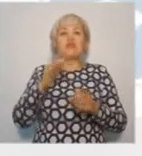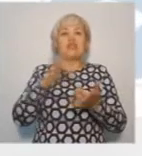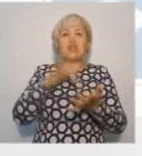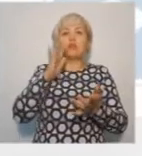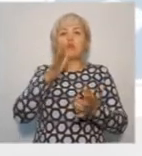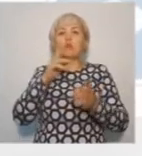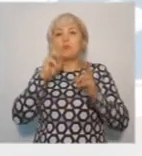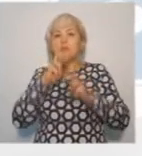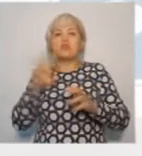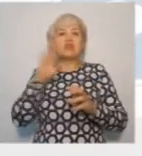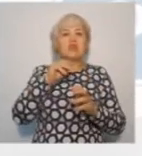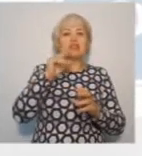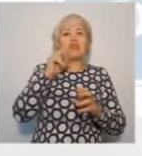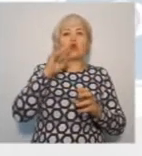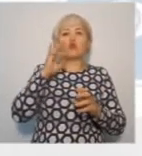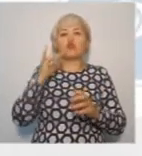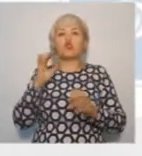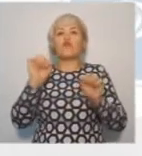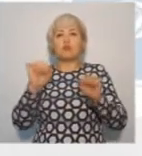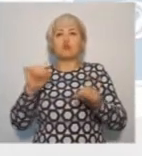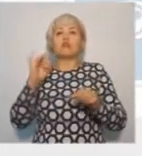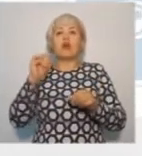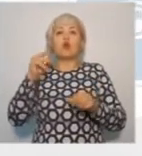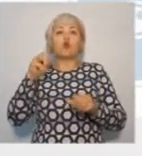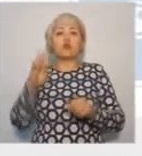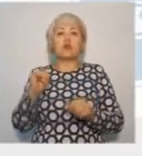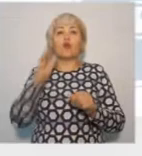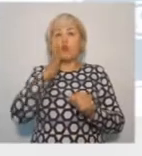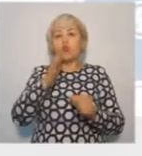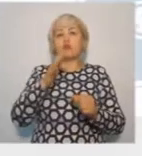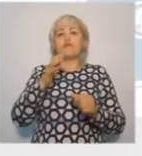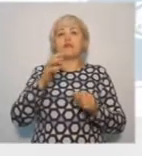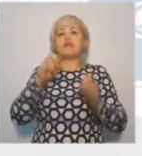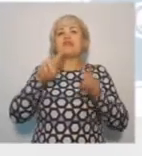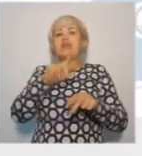возможности. Диагностика будет осуществляться специалистами на мультидисциплинарной основе.